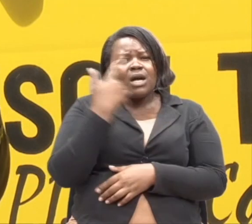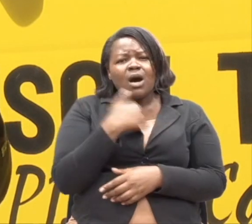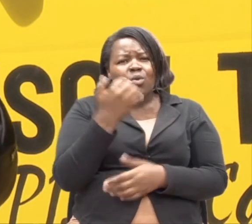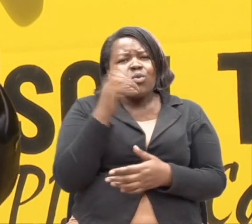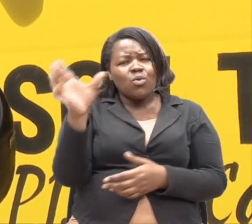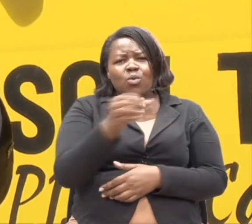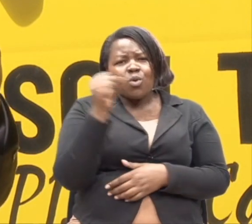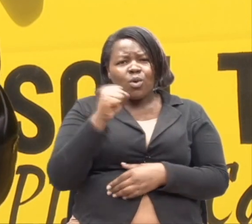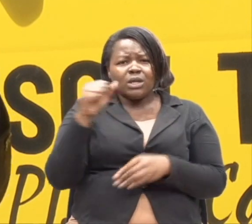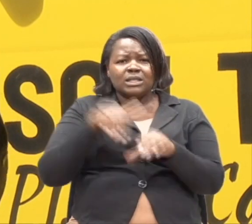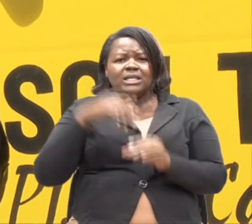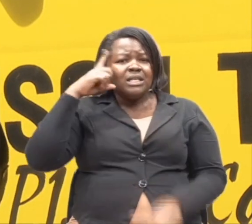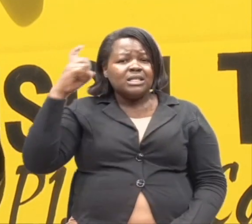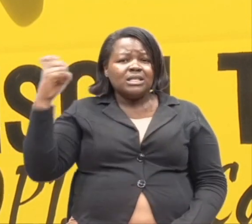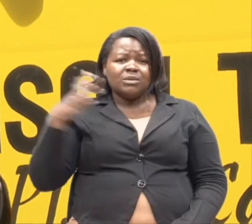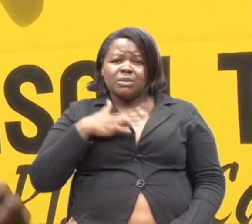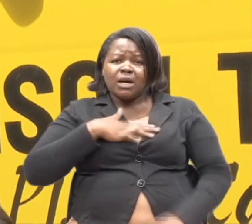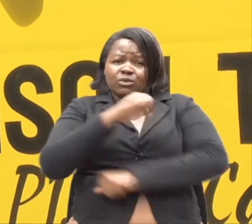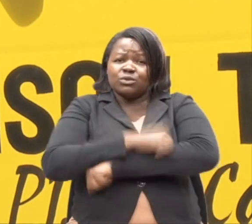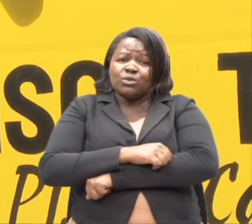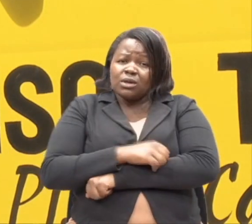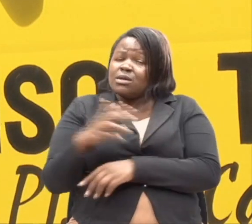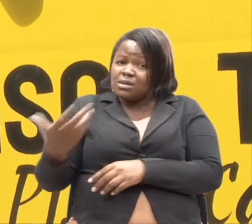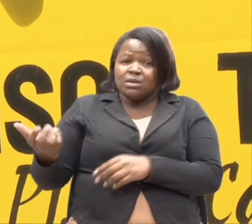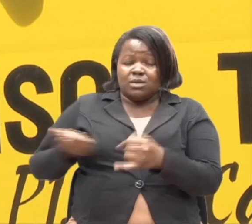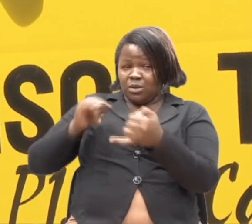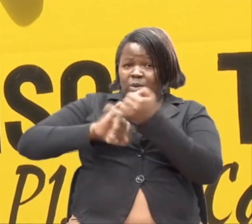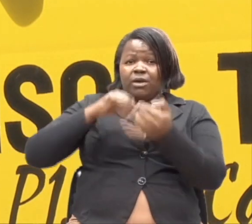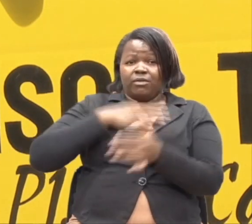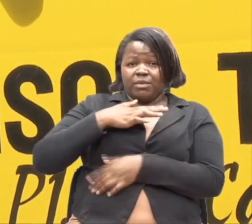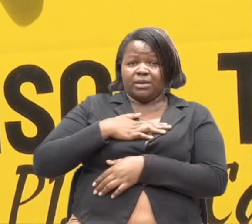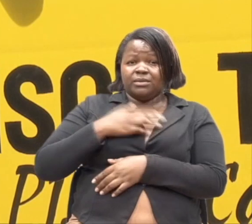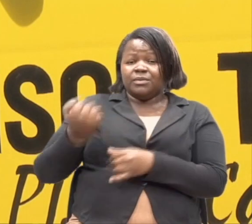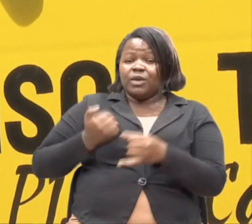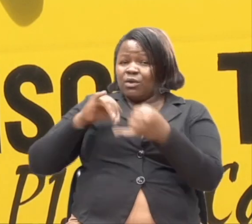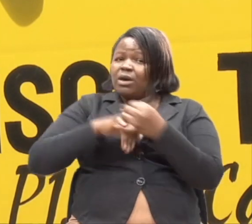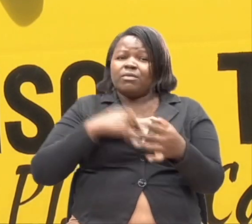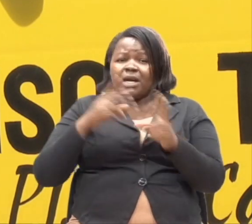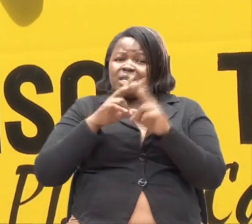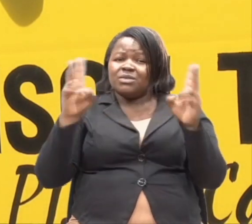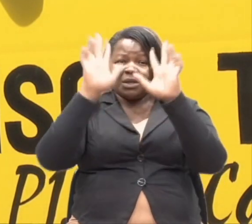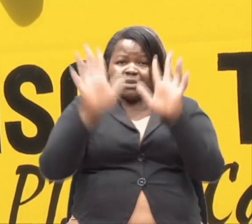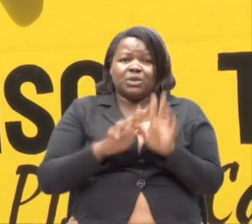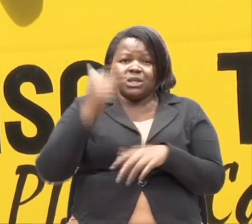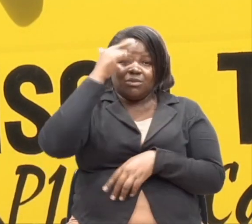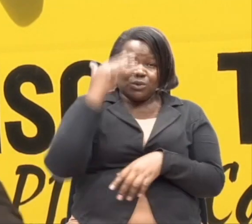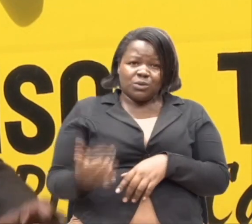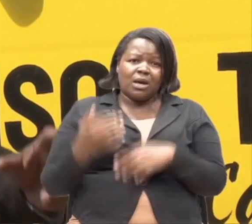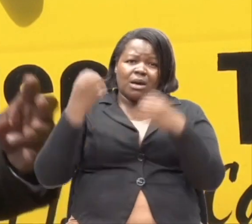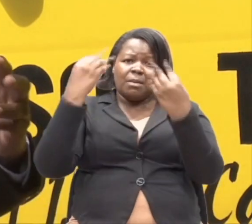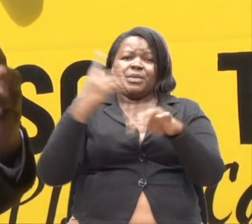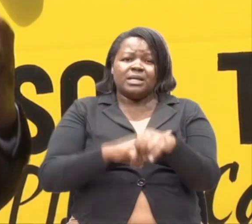nanishikiria katika Jones. Hii. Ni muke wangu. Huyu muke ni wadhamana sana. Kwa sababu mara